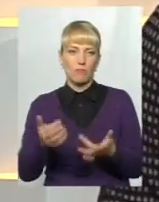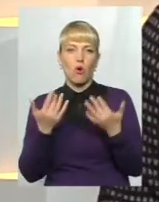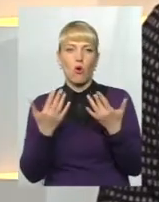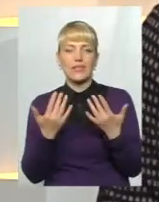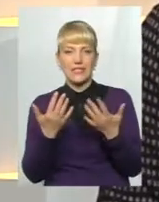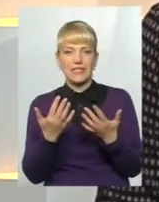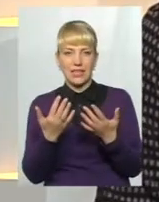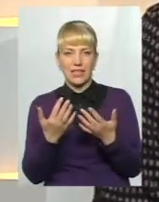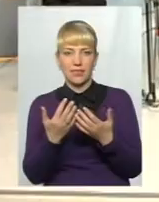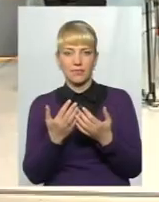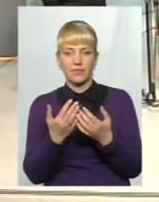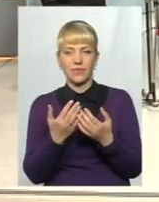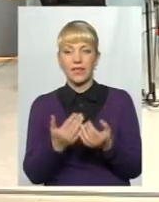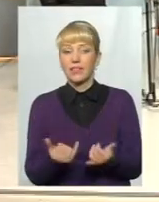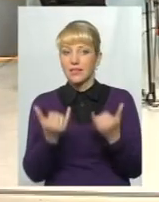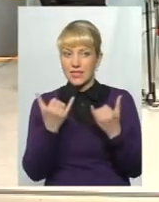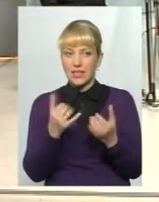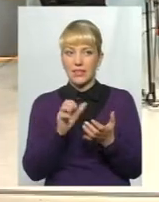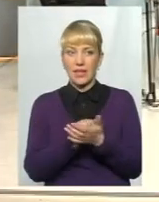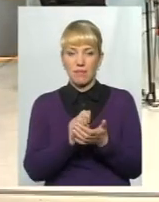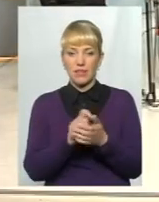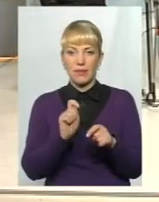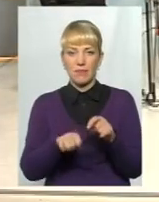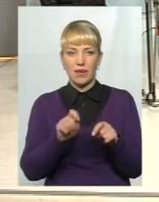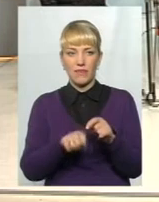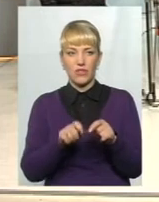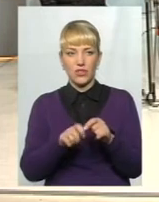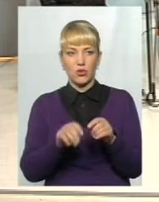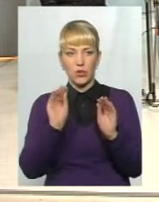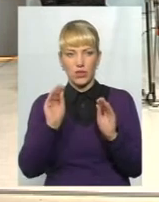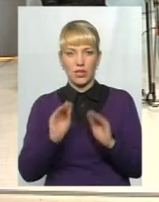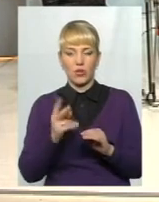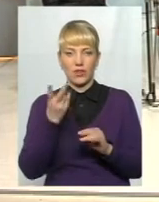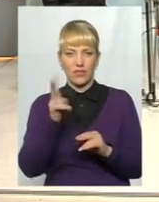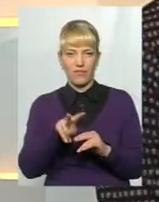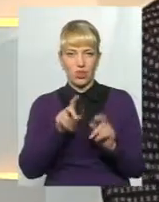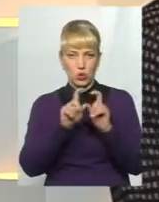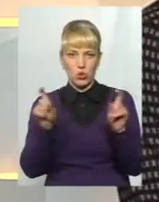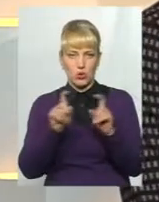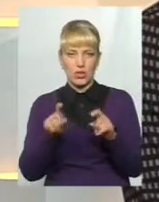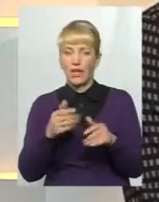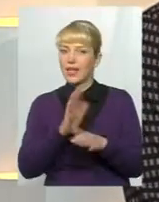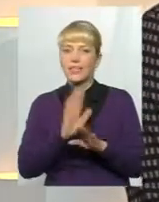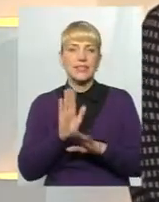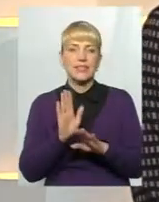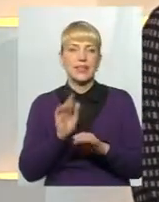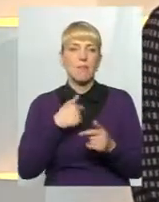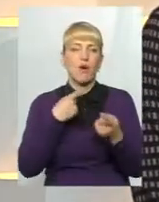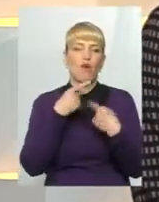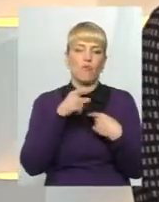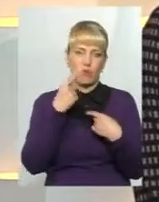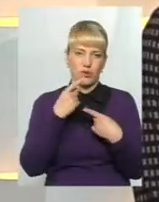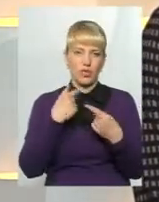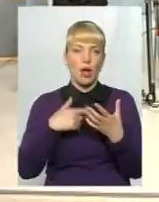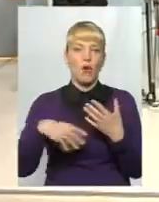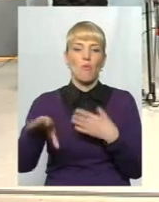Оскільки... Зараз, по суті, займається перевірка декларацій, займаються дві структури. Ні, ми вели мову про всіх інших. Про